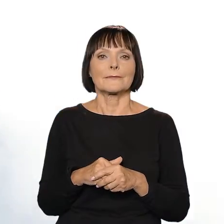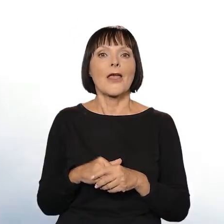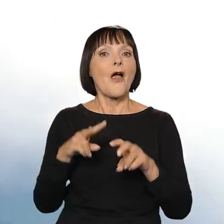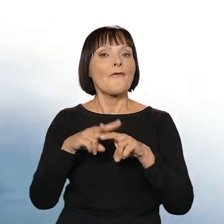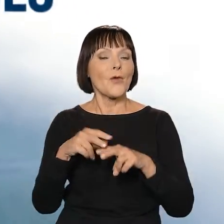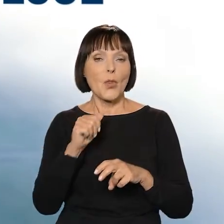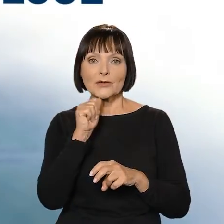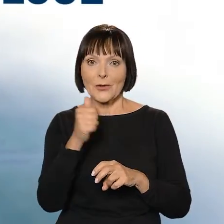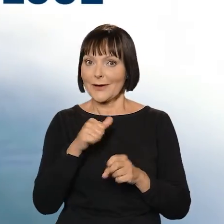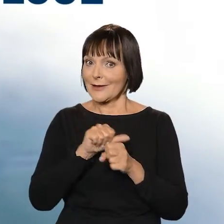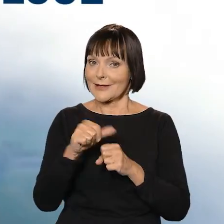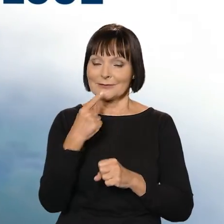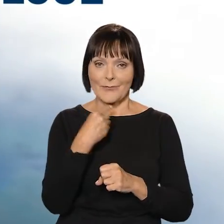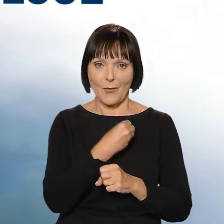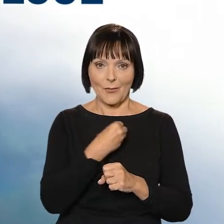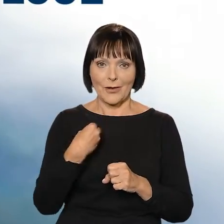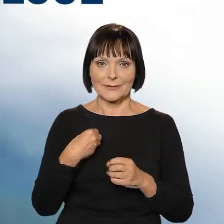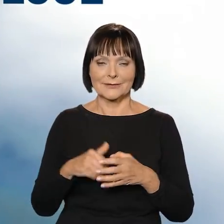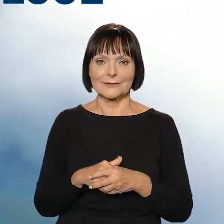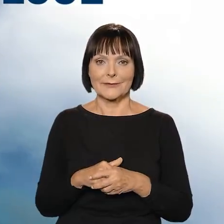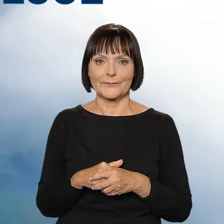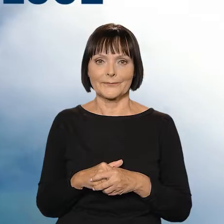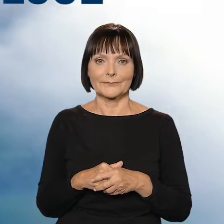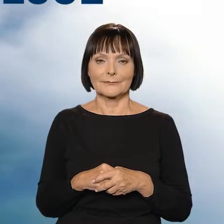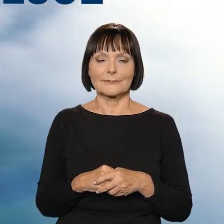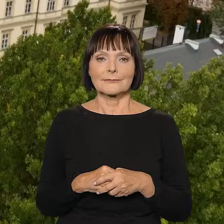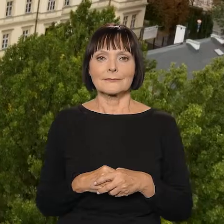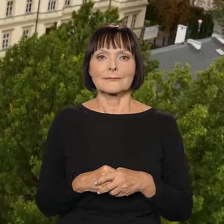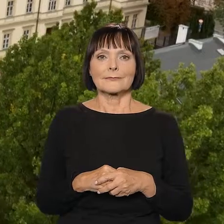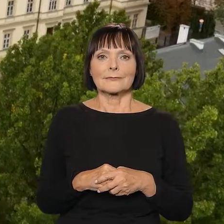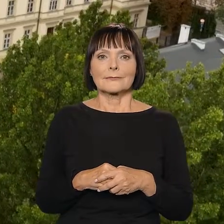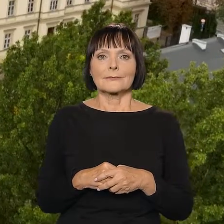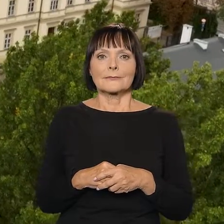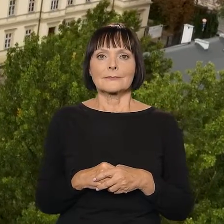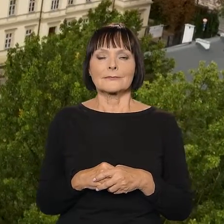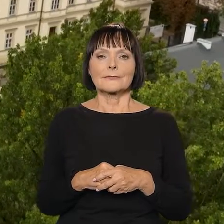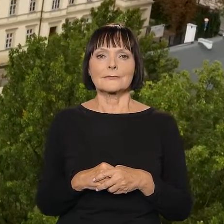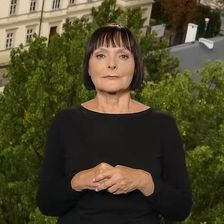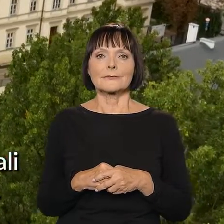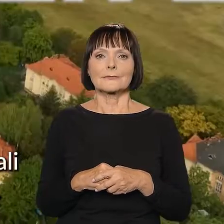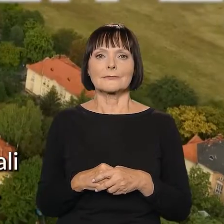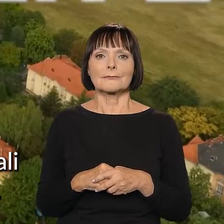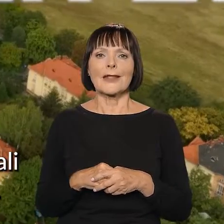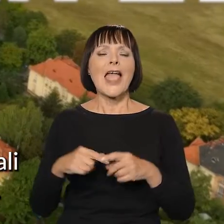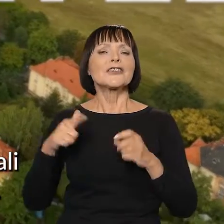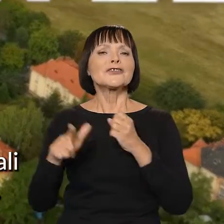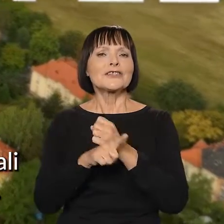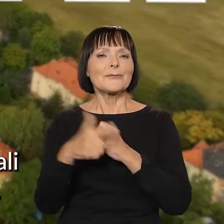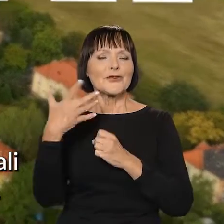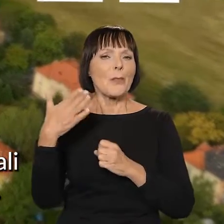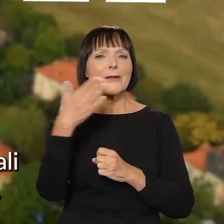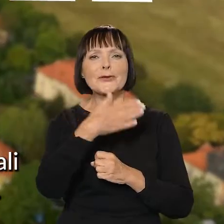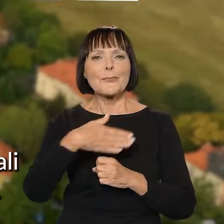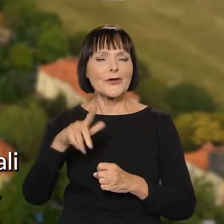Fundusze europejskie są w Małopolsce. Widok zlotu ptaka na szpital dziecięcej imienia św. Ludwika w Krakowie. Ponad 75